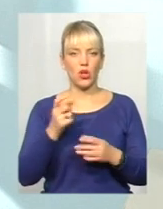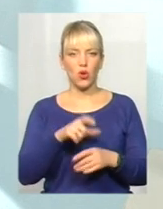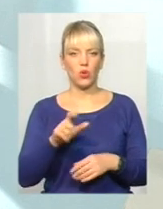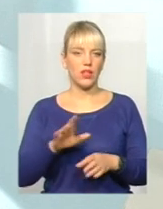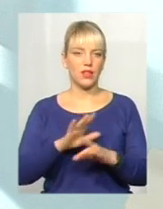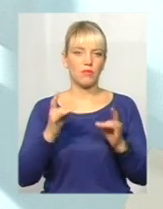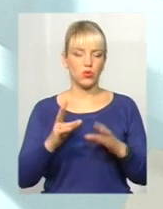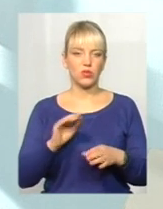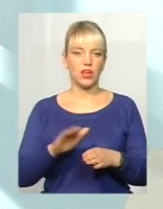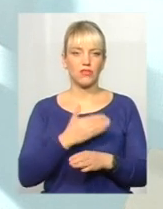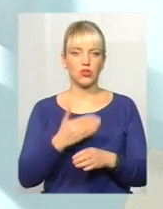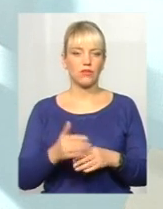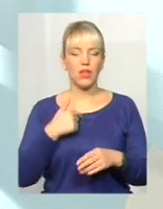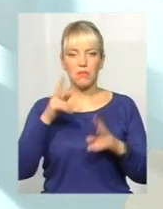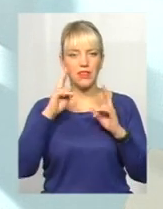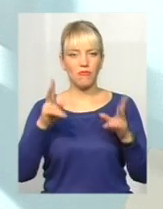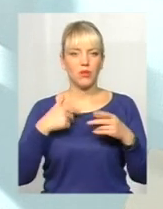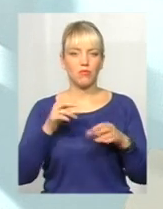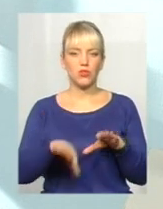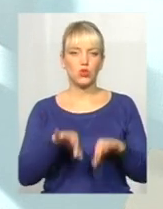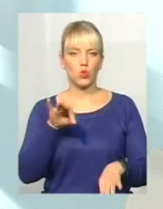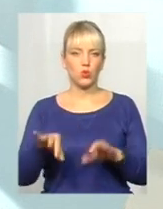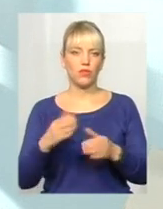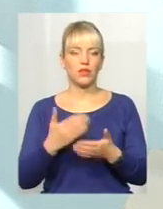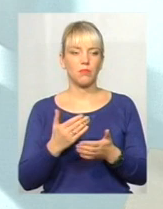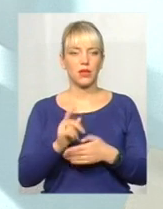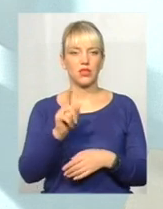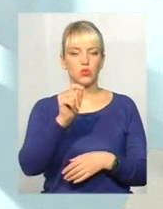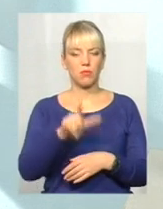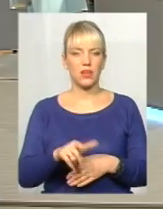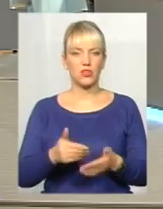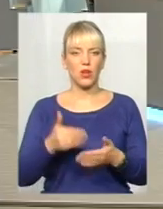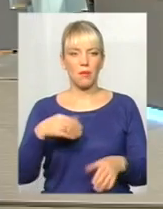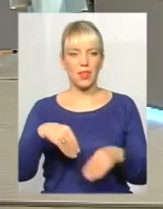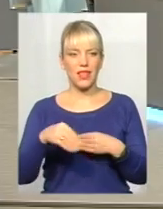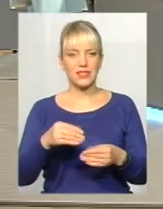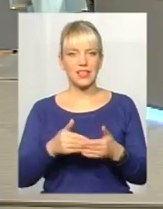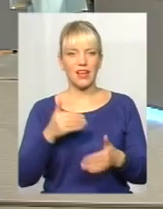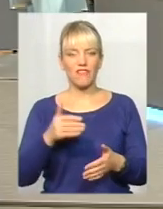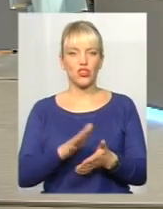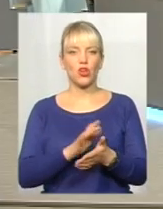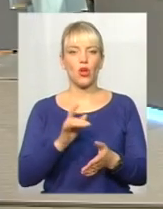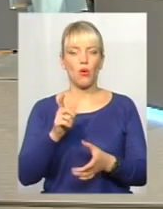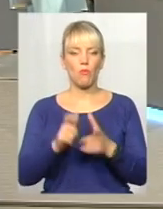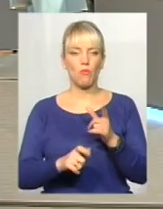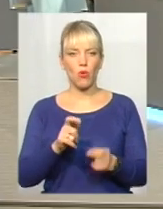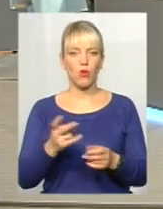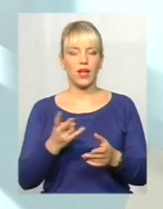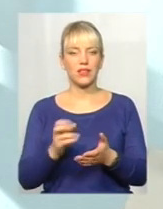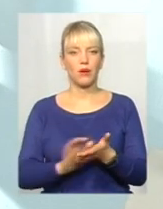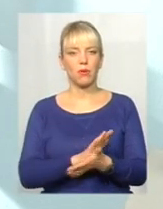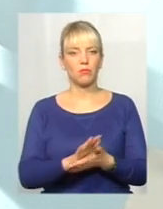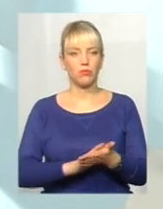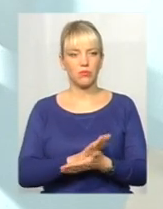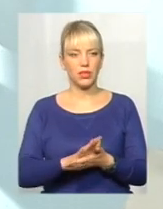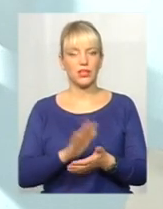сортувати. Тому що ми не привчені до того, що, наприклад, пляшку від молока, пластик потрібно мити, чи потрібно спресувати ту